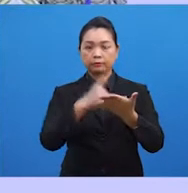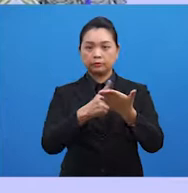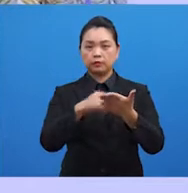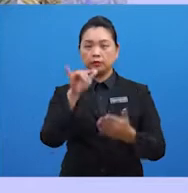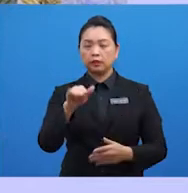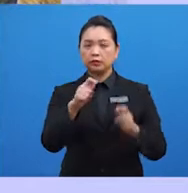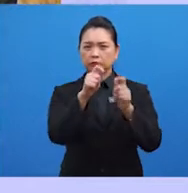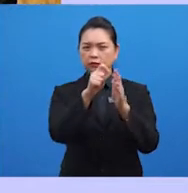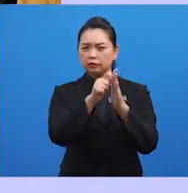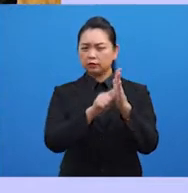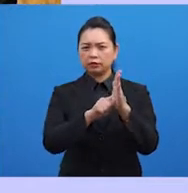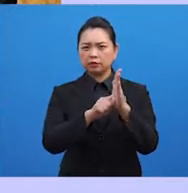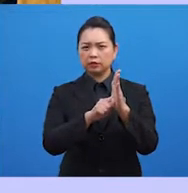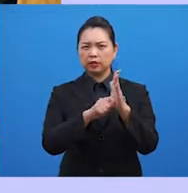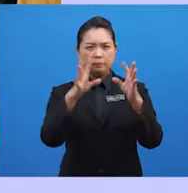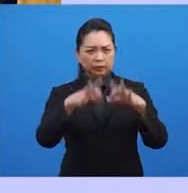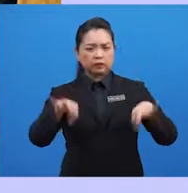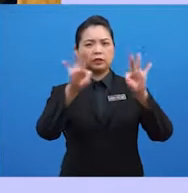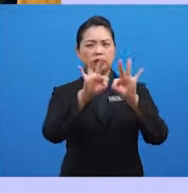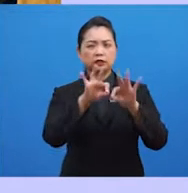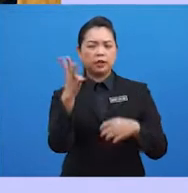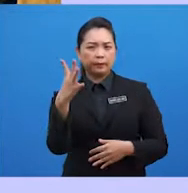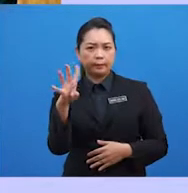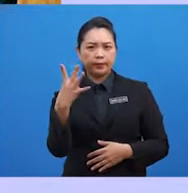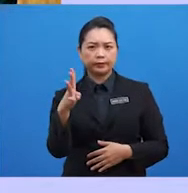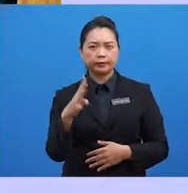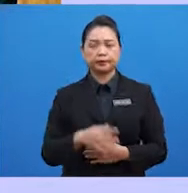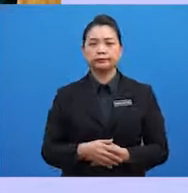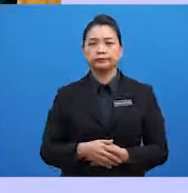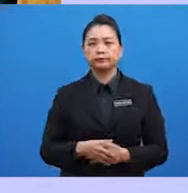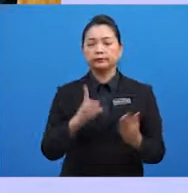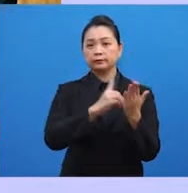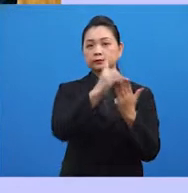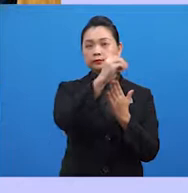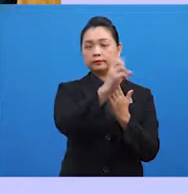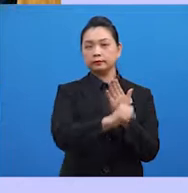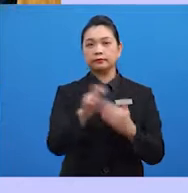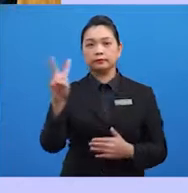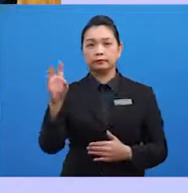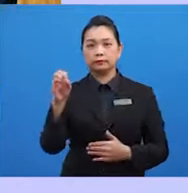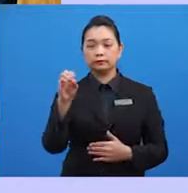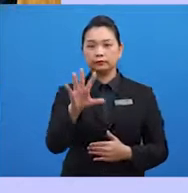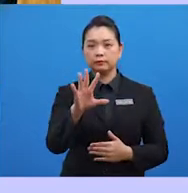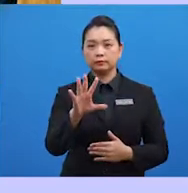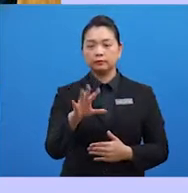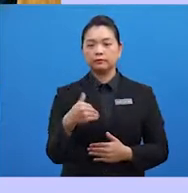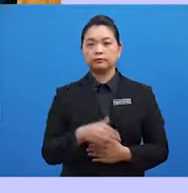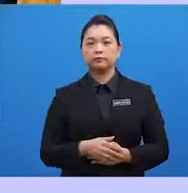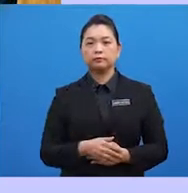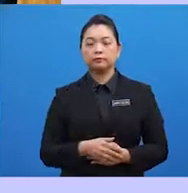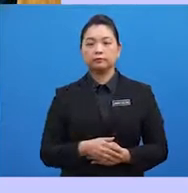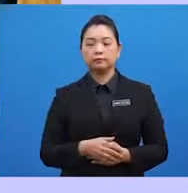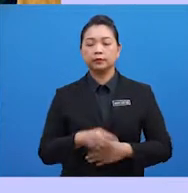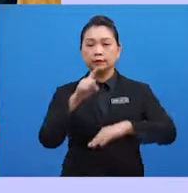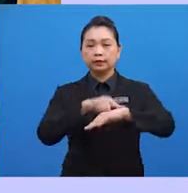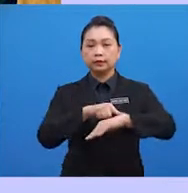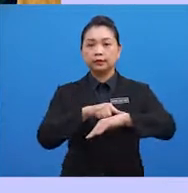adalah Sidang Kemuncak ke-11 iaitu pada Disember 2005 yang diadakan